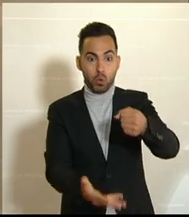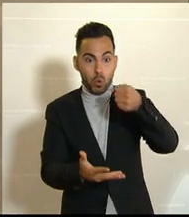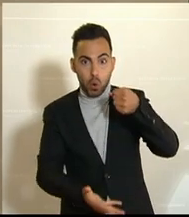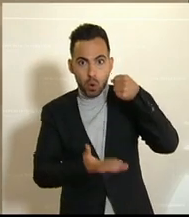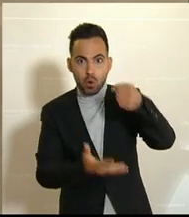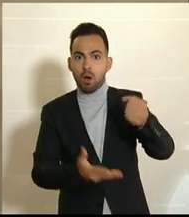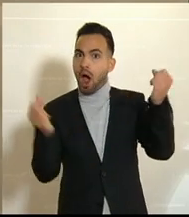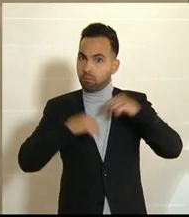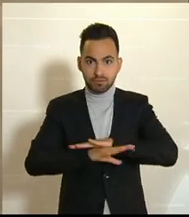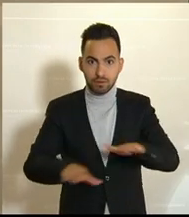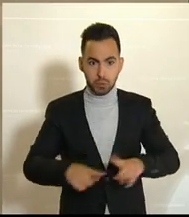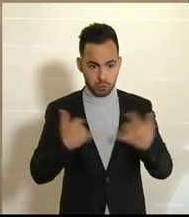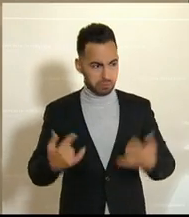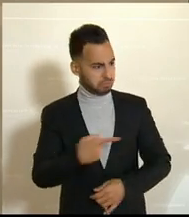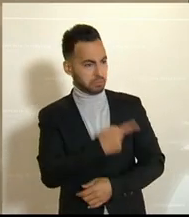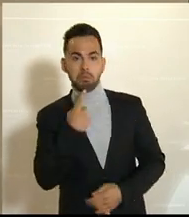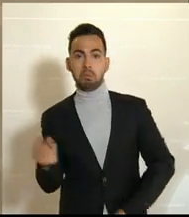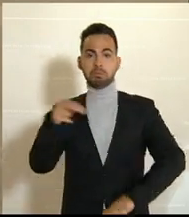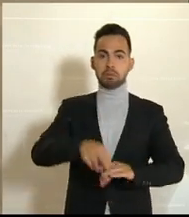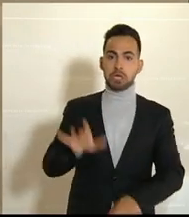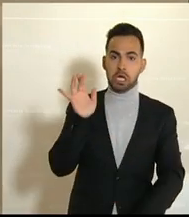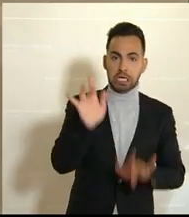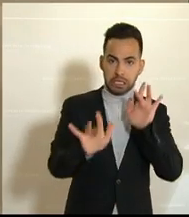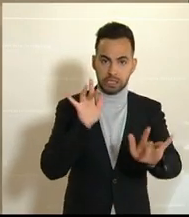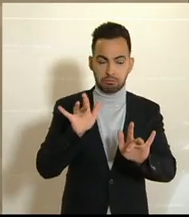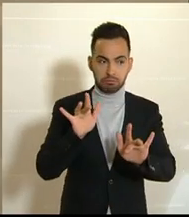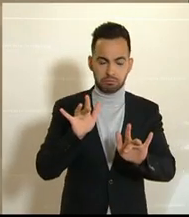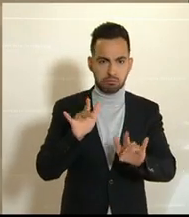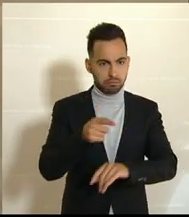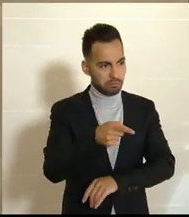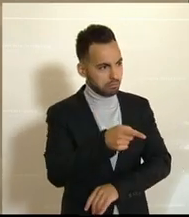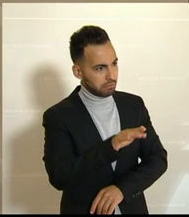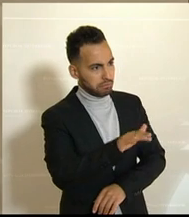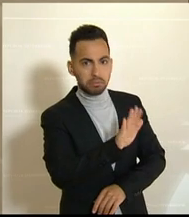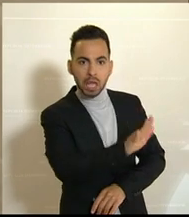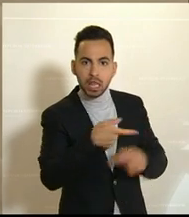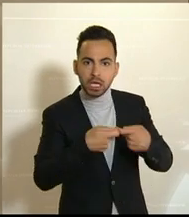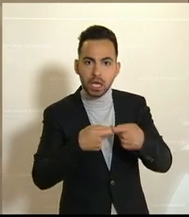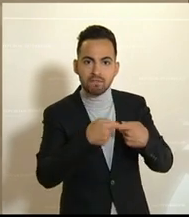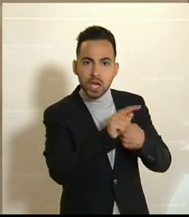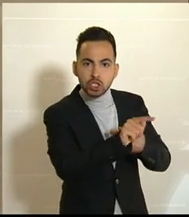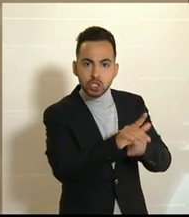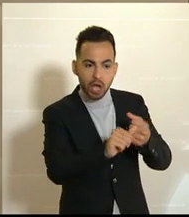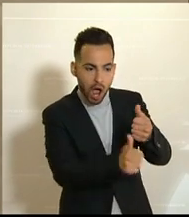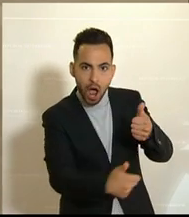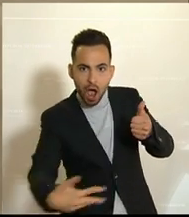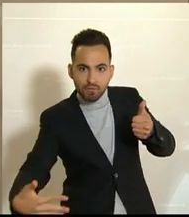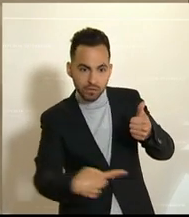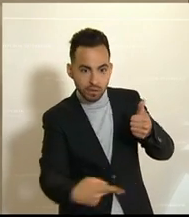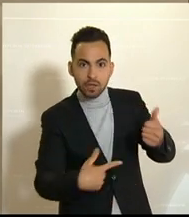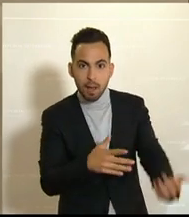Sie sich hierher und kritisieren diese Maßnahmen, wo Ihre eigenen Gewerkschafter richtigerweise das auch mit